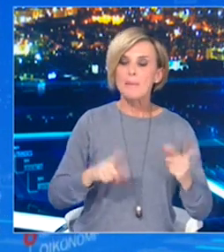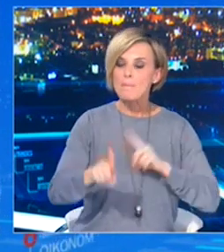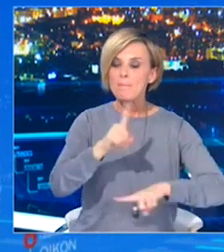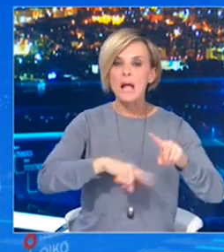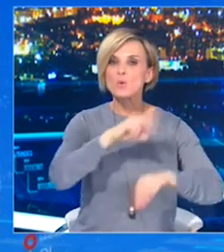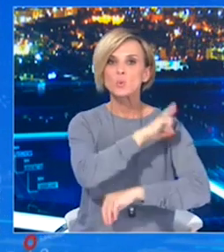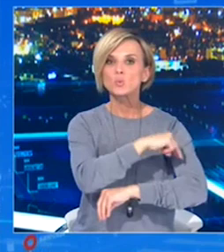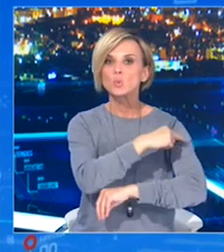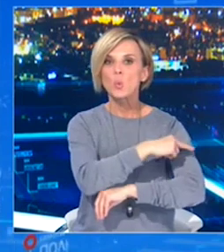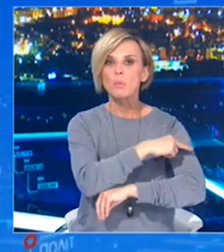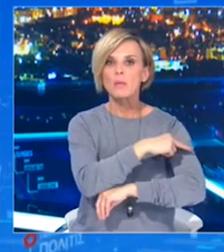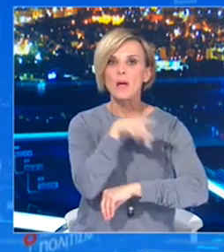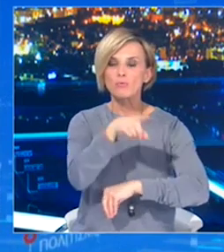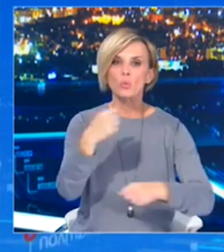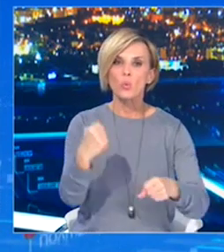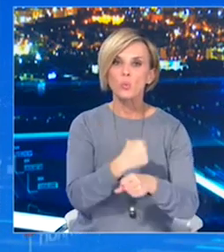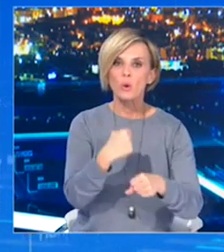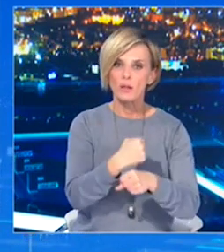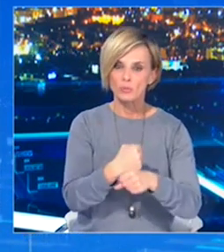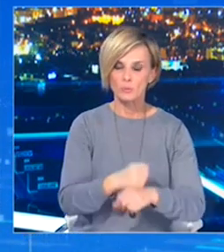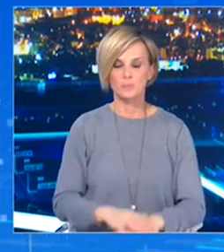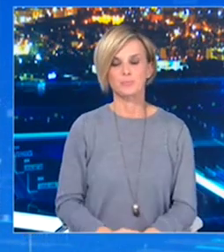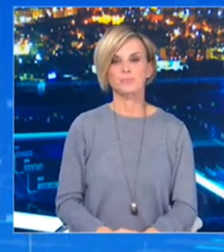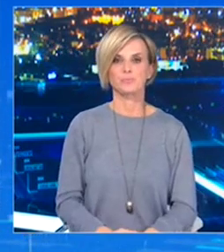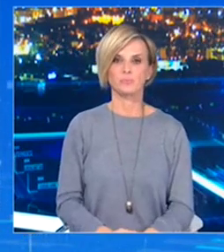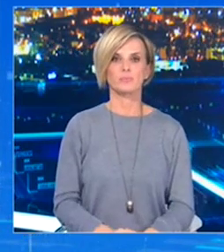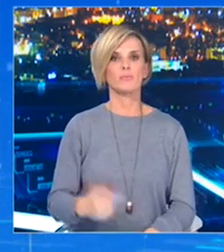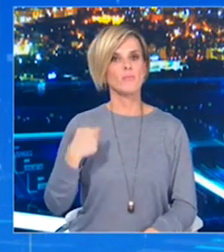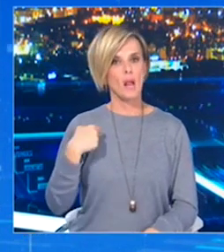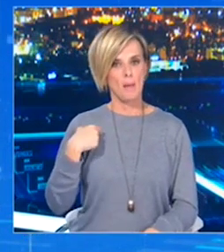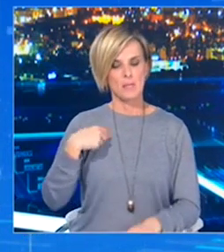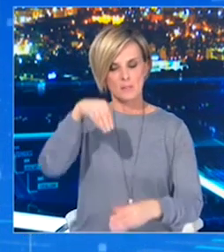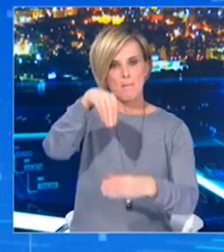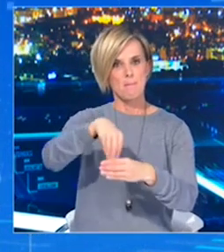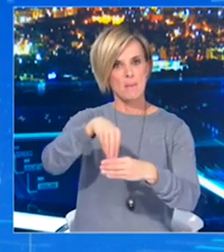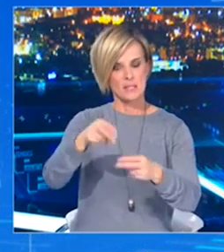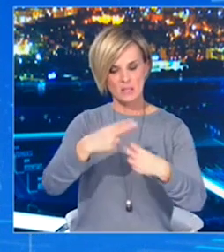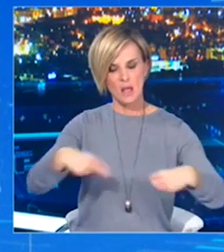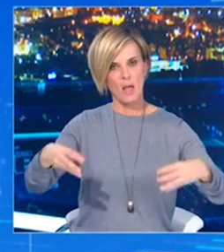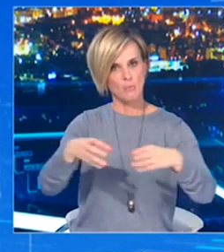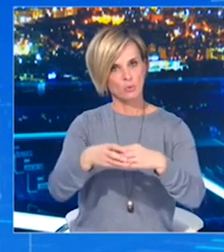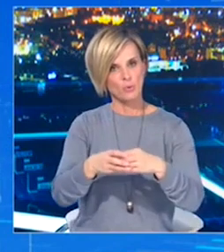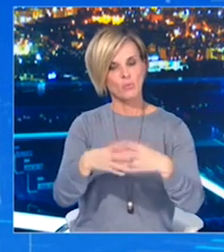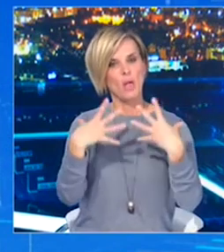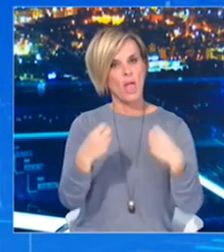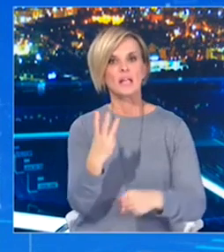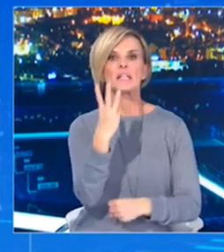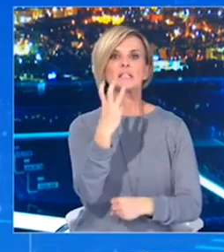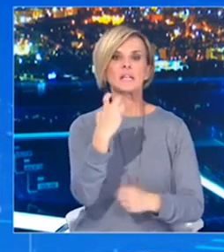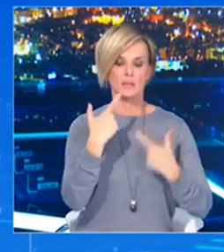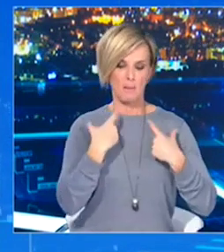Αναφορικά με τις συζητήσεις στην Επιτροπή μας, είναι μια πολυπληθής επιτροπή με 30 περίπου